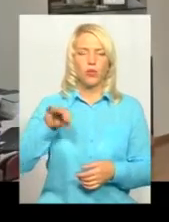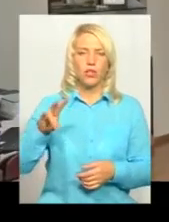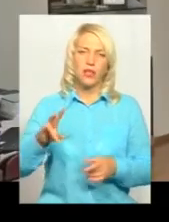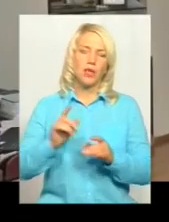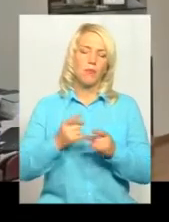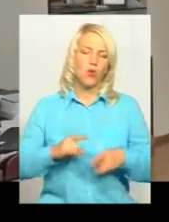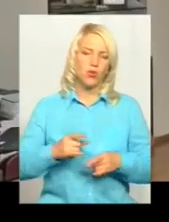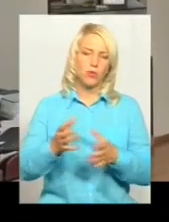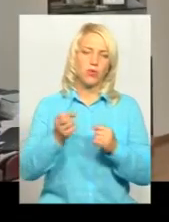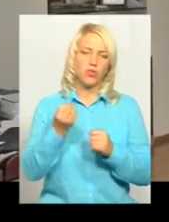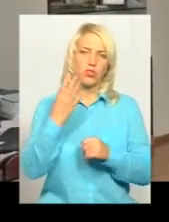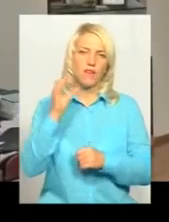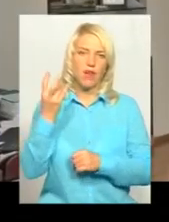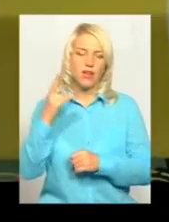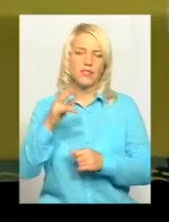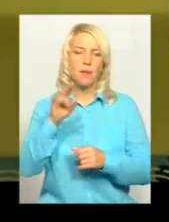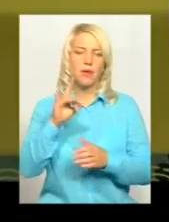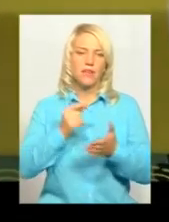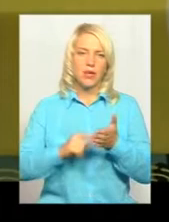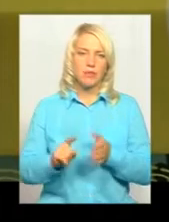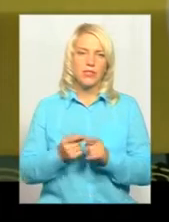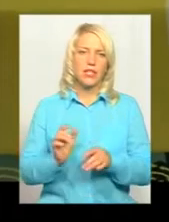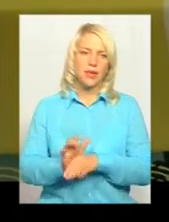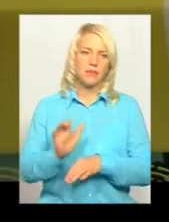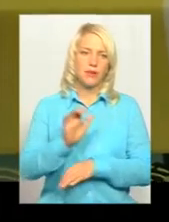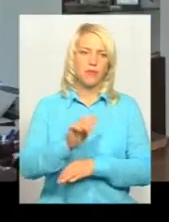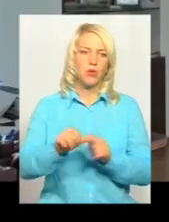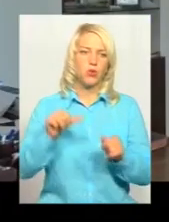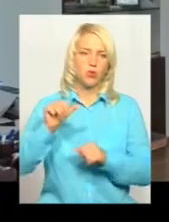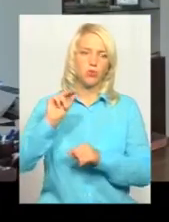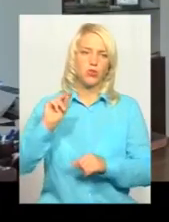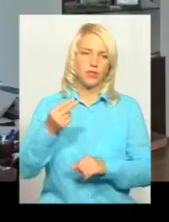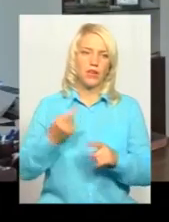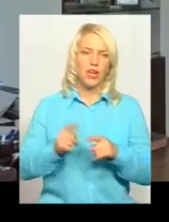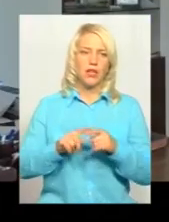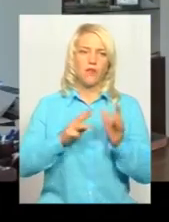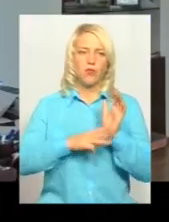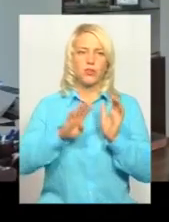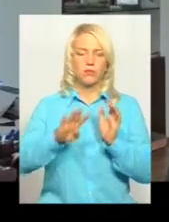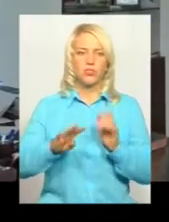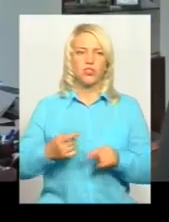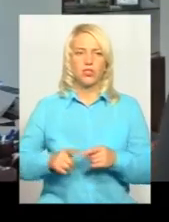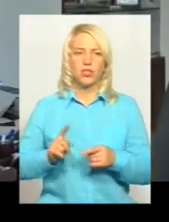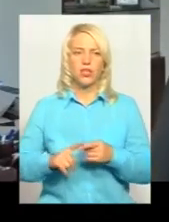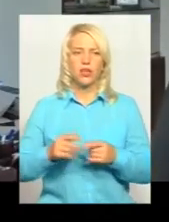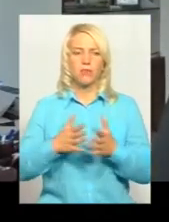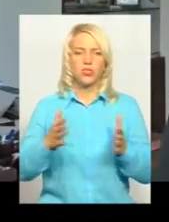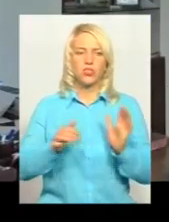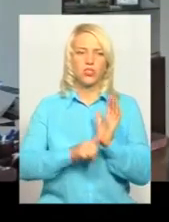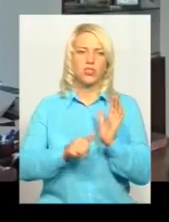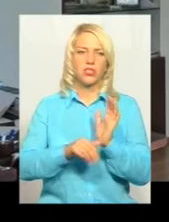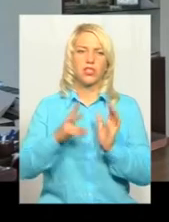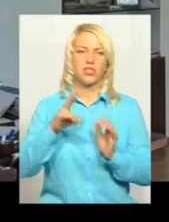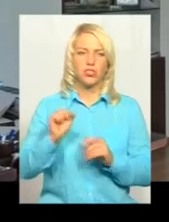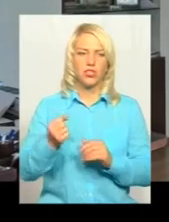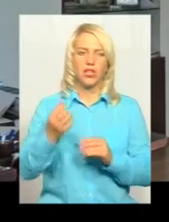вересня при виписці. Надійшли вони у медзаклад минулого четверга. Ми отримали 84, видали 23, більше 60, так що ми